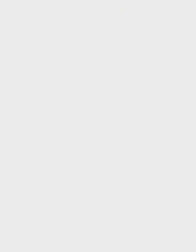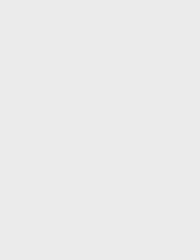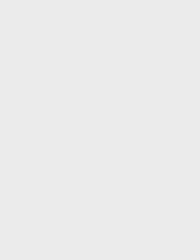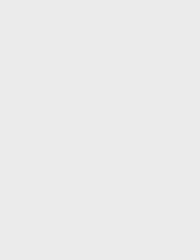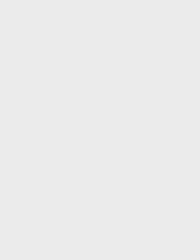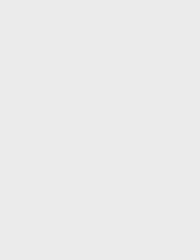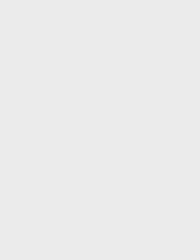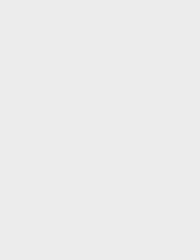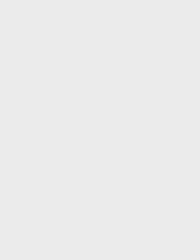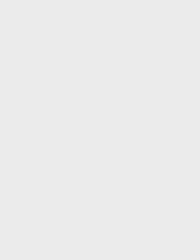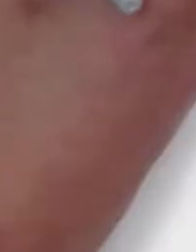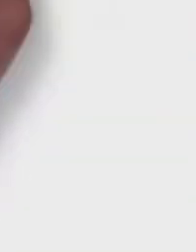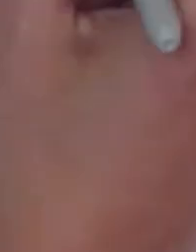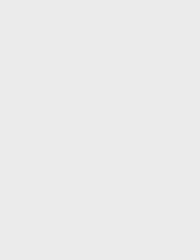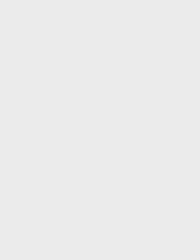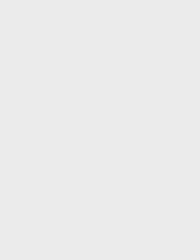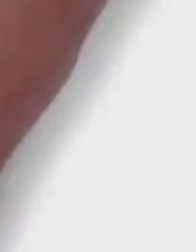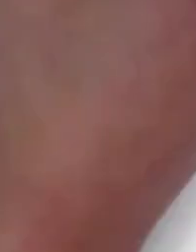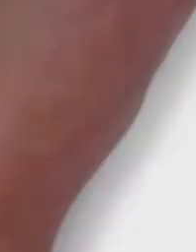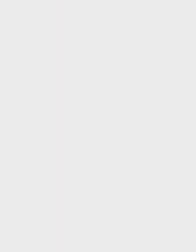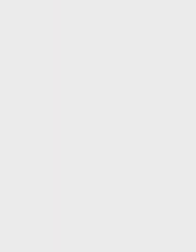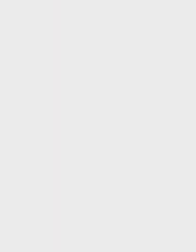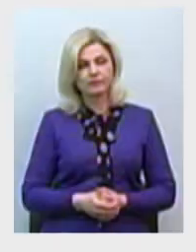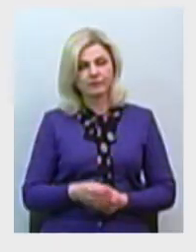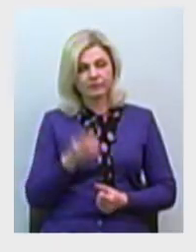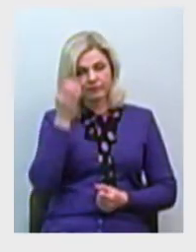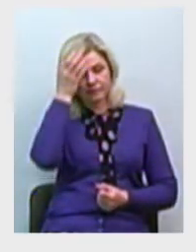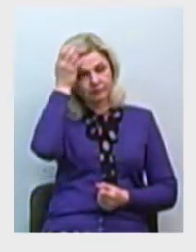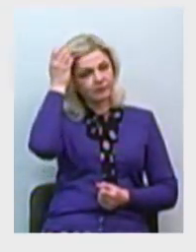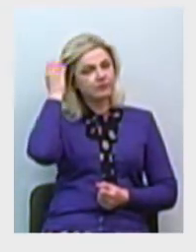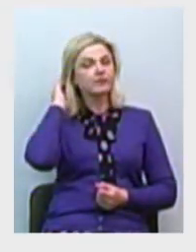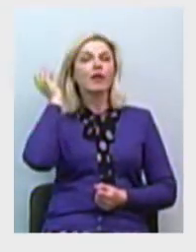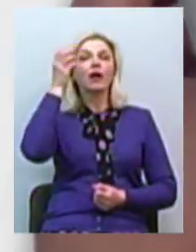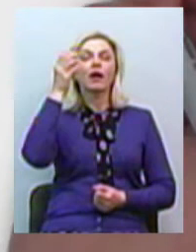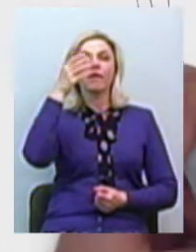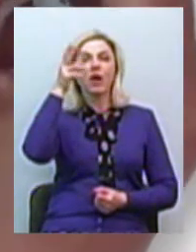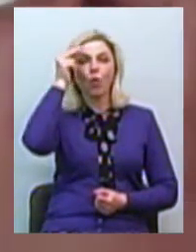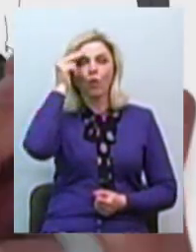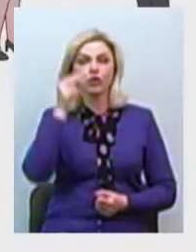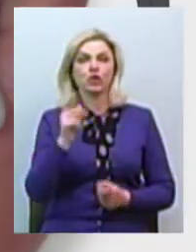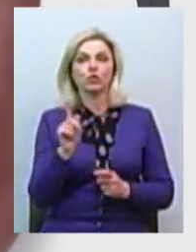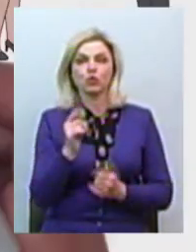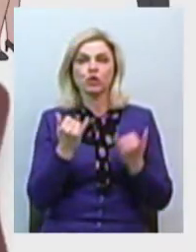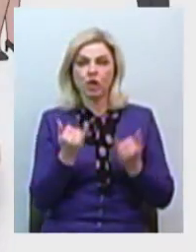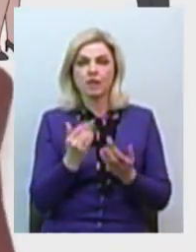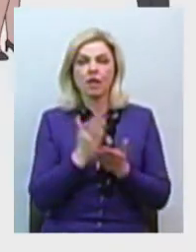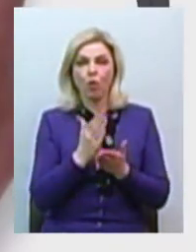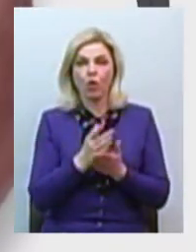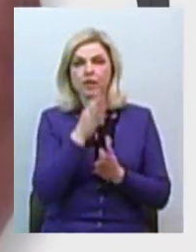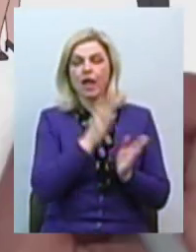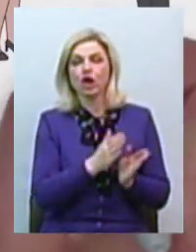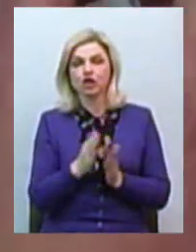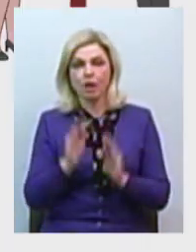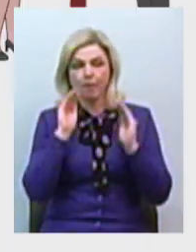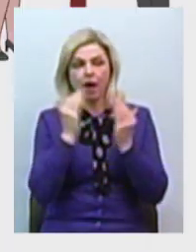Враховуючи встановлені урядом обмеження на період карантину, зокрема у пересуванні та спілкуванні з оточуючими, система